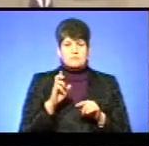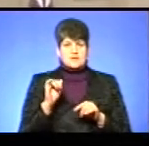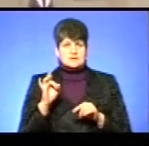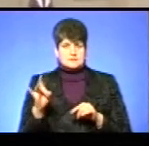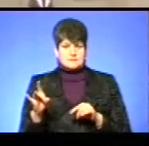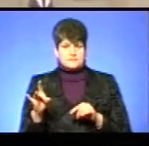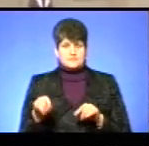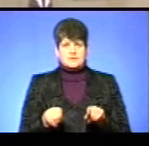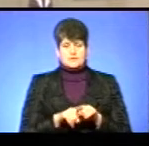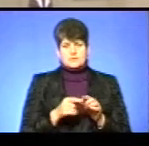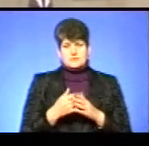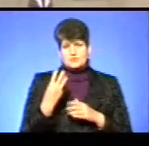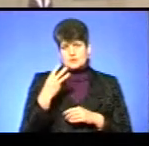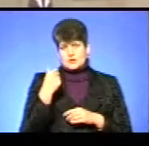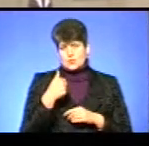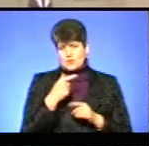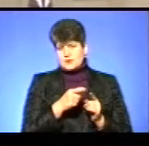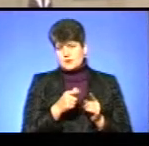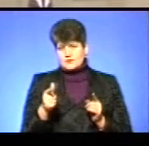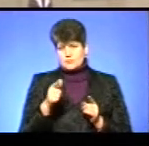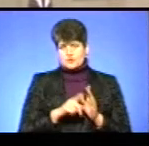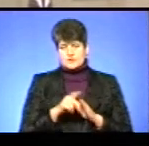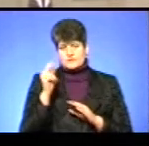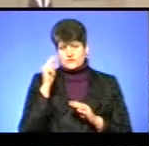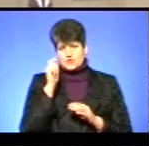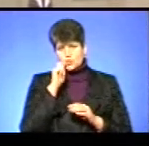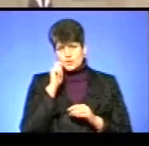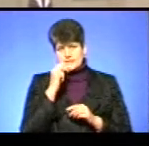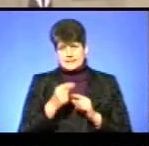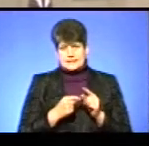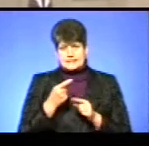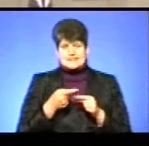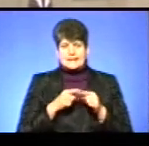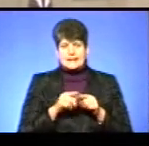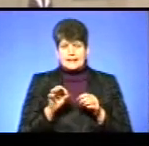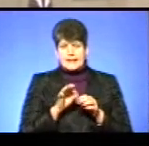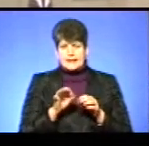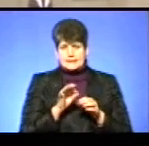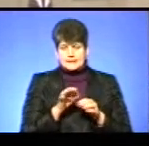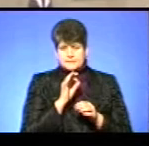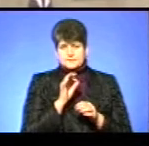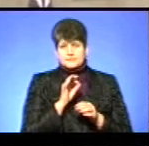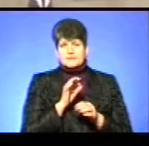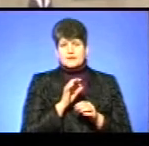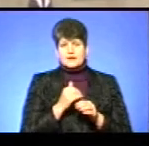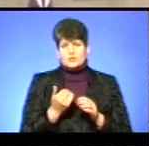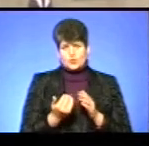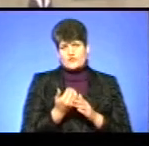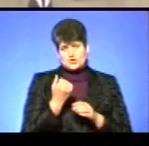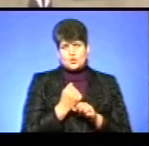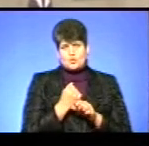біля трьох років я почала вивчати українські традиційні техніки, і новіші роботи вже